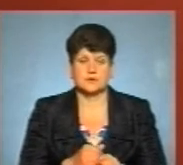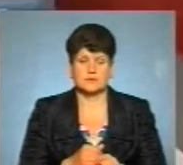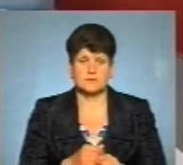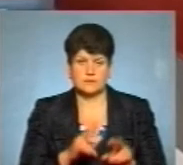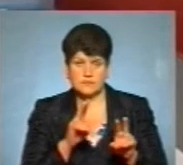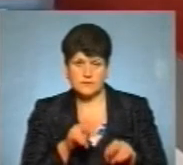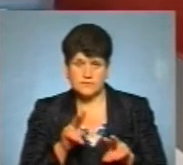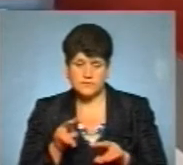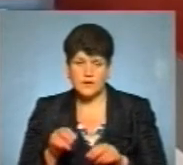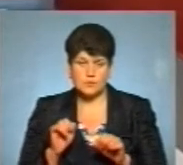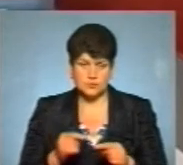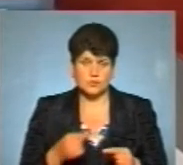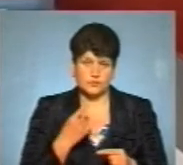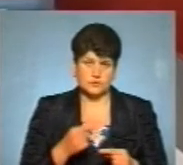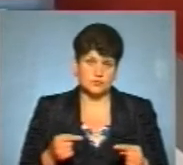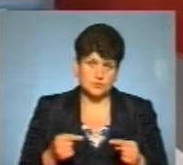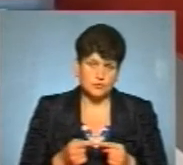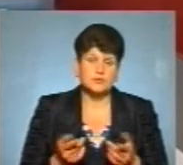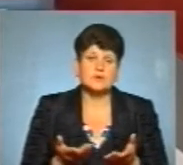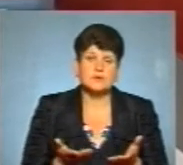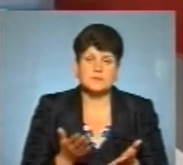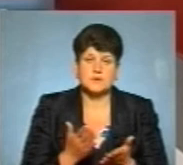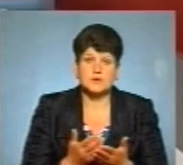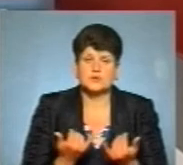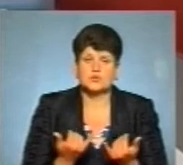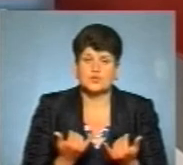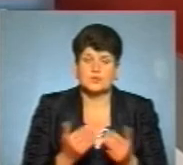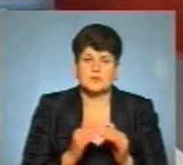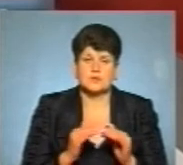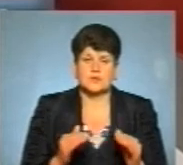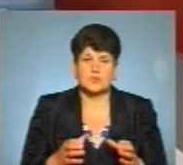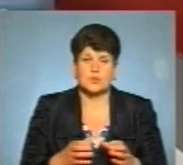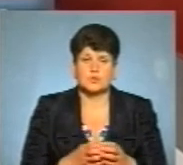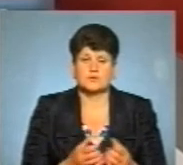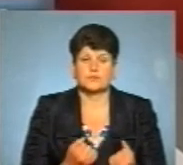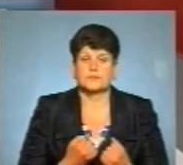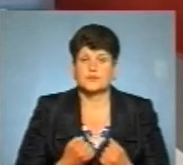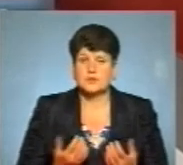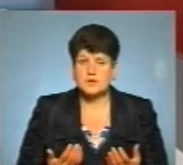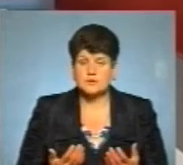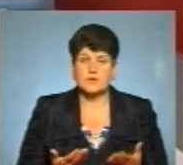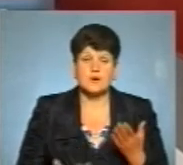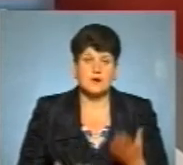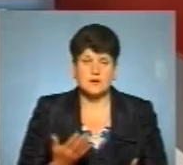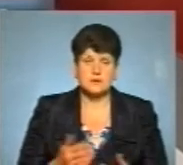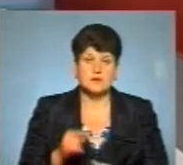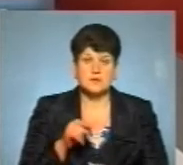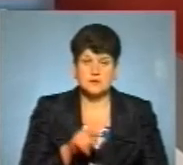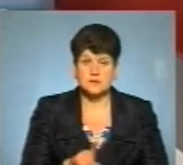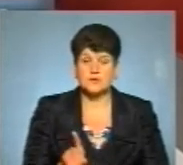було стверджувати достовірно, яким же є на сьогодні рівень колективного імунітету. Але те, що у